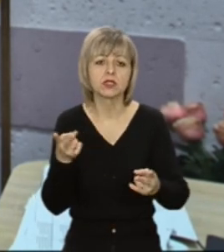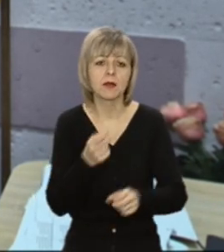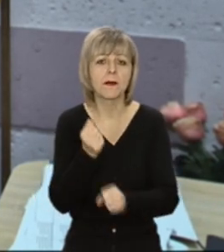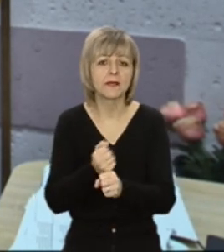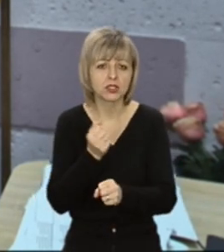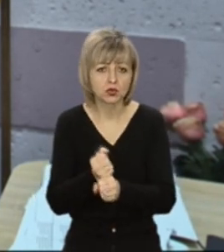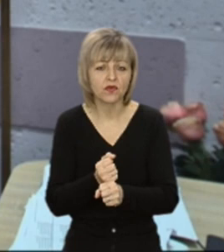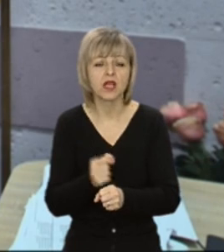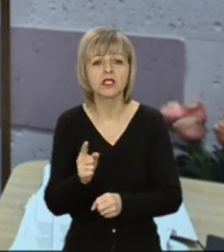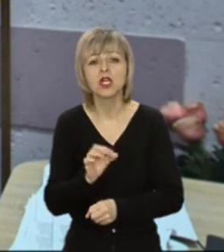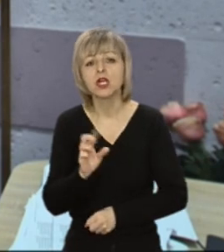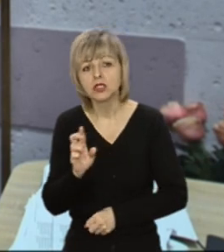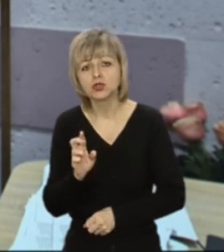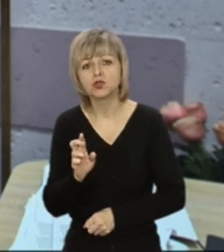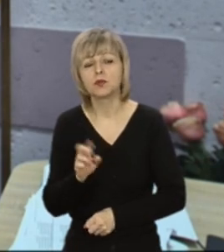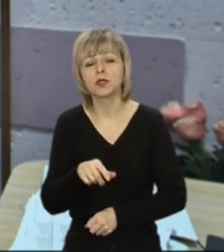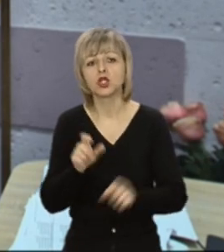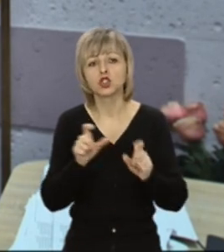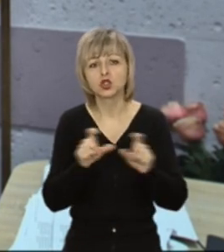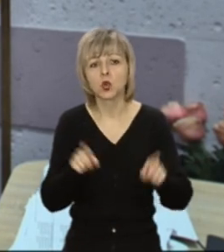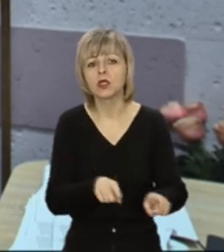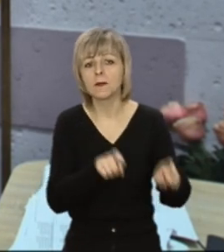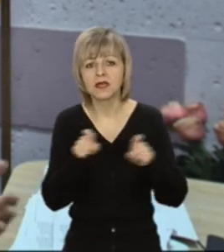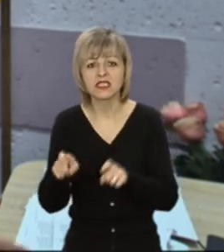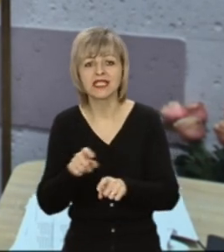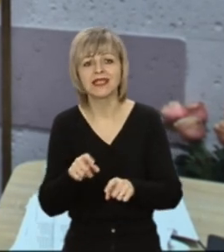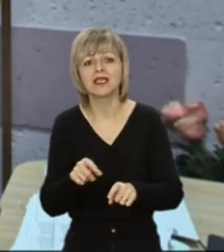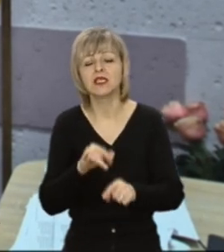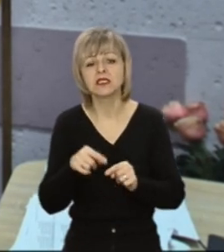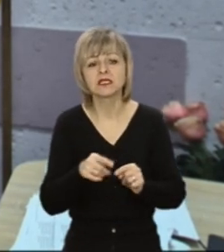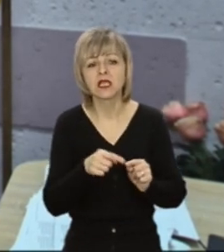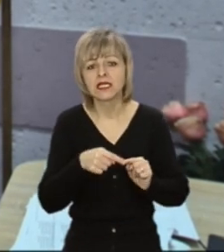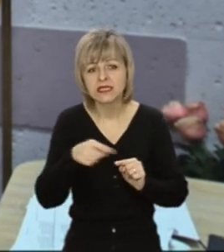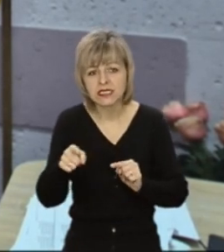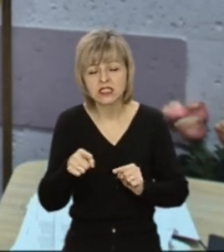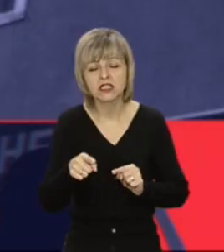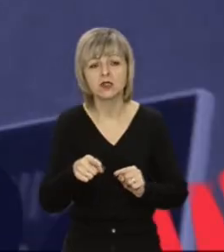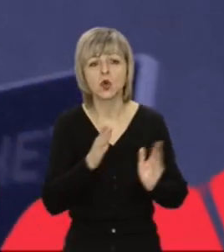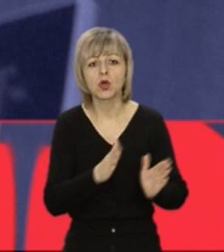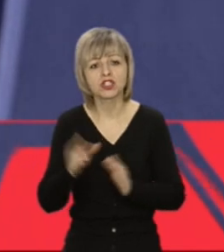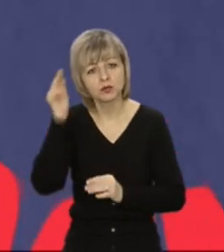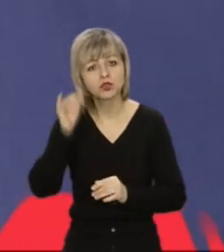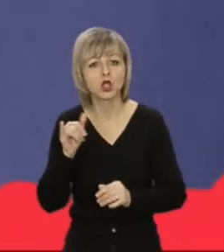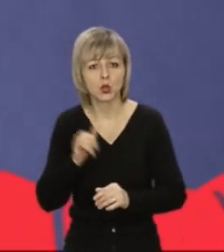працювати над тим, щоб школи перейшли із дистанційного режиму на навчання у класи.